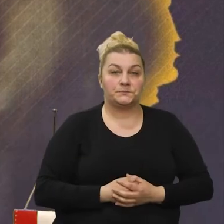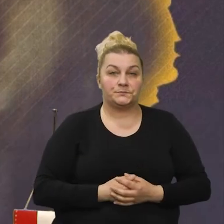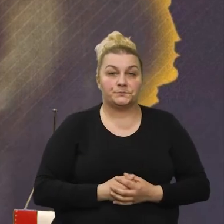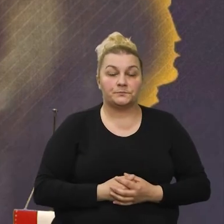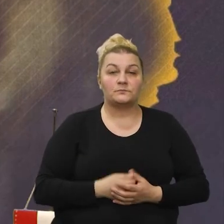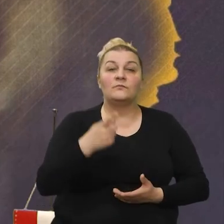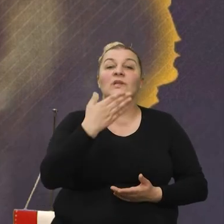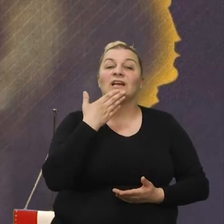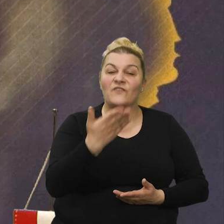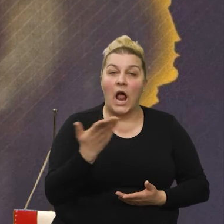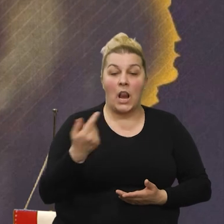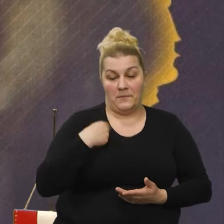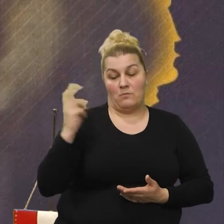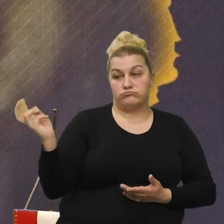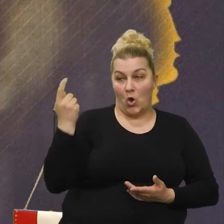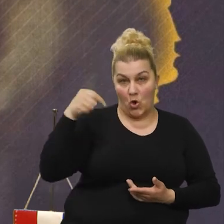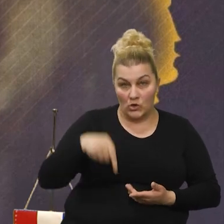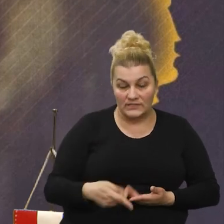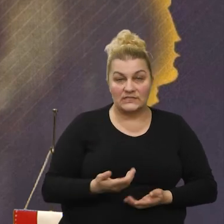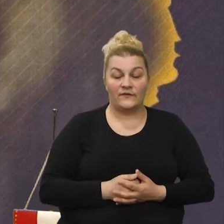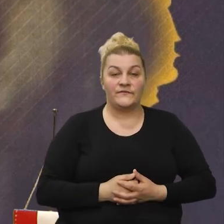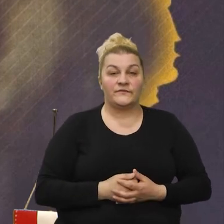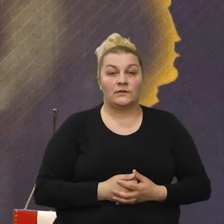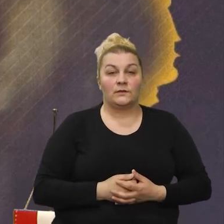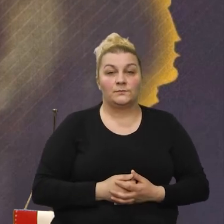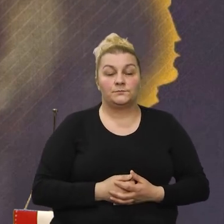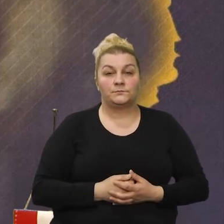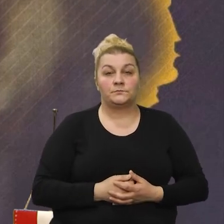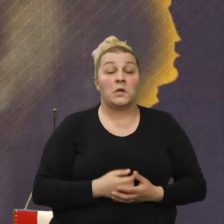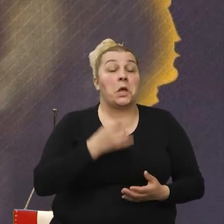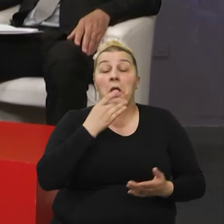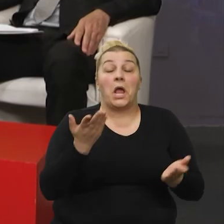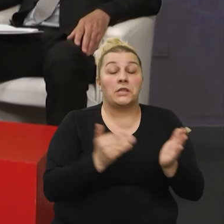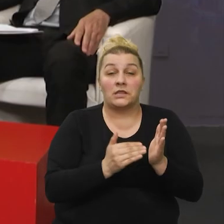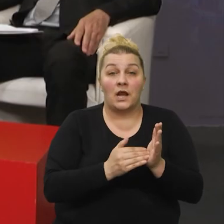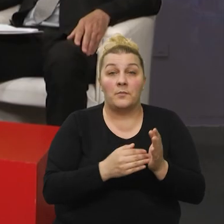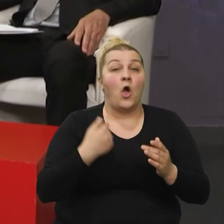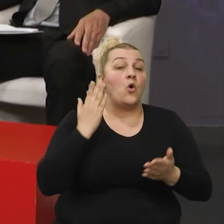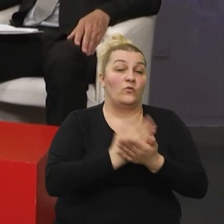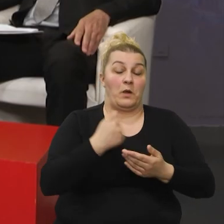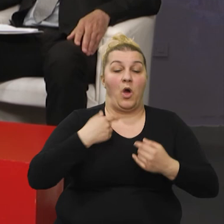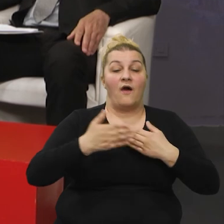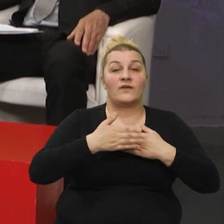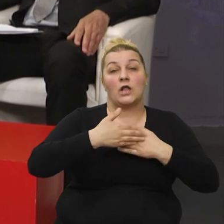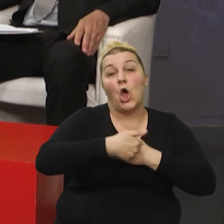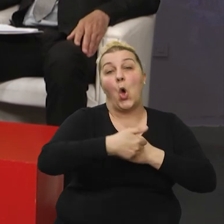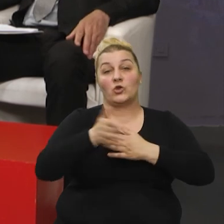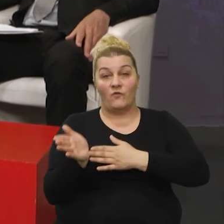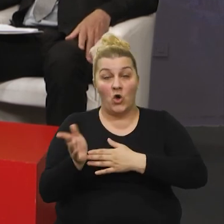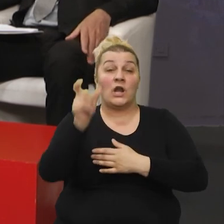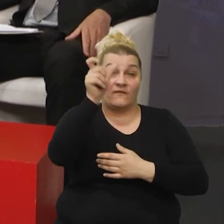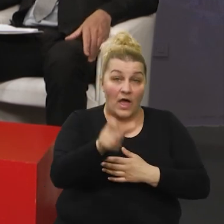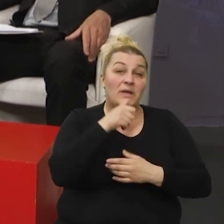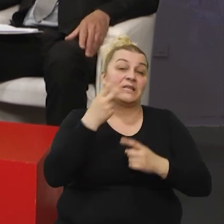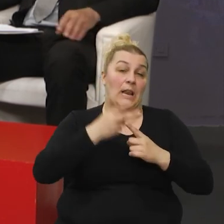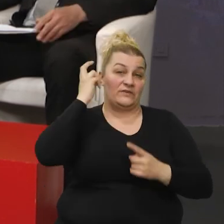vama hvala što ste me pozvali i kad god bude trebala, naša sva vrata otvorena, vama osobno